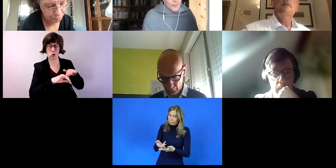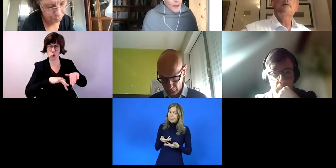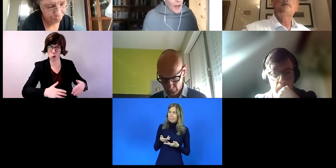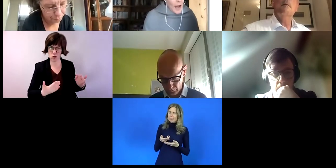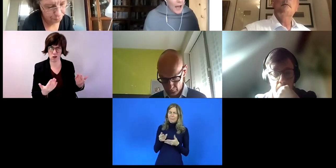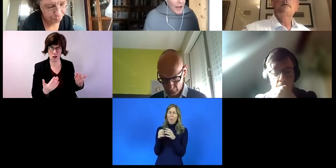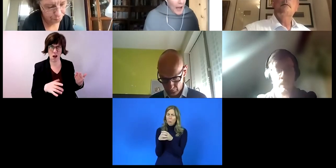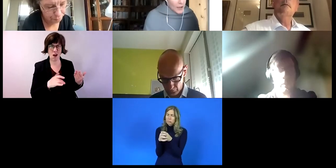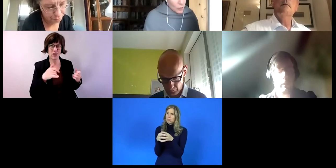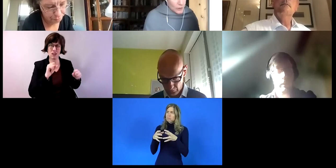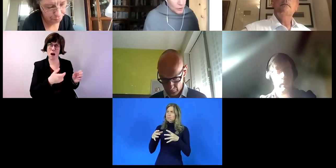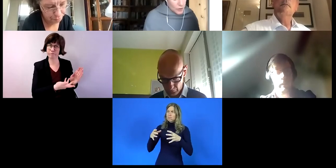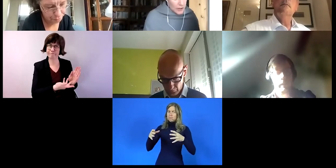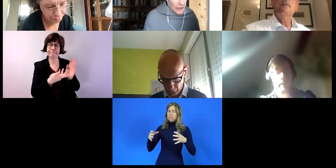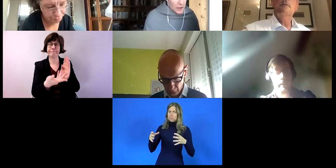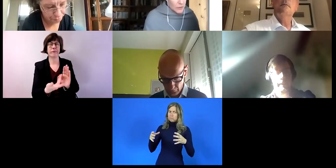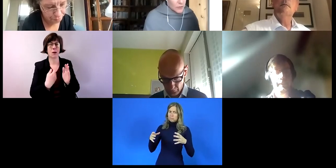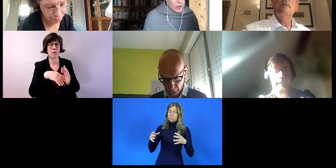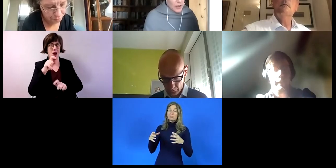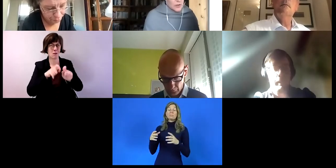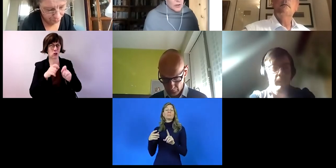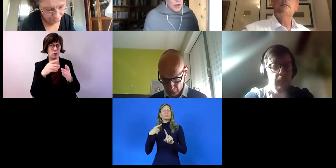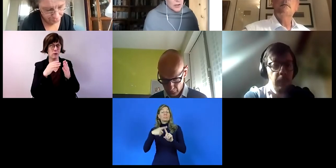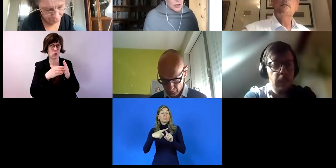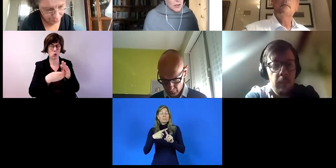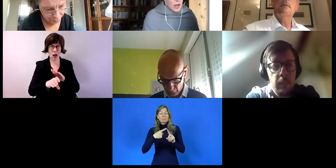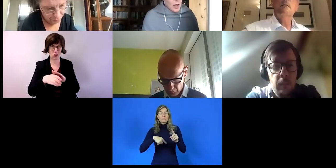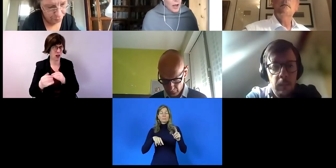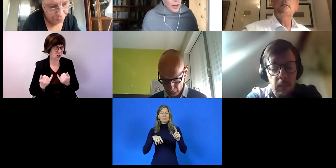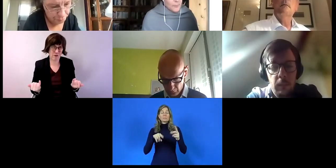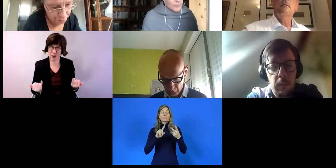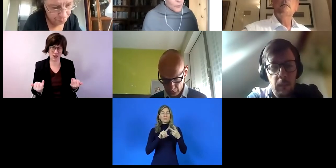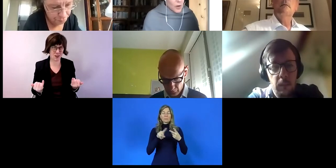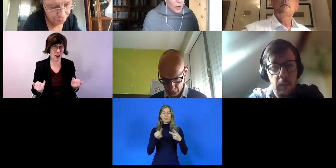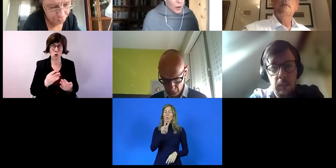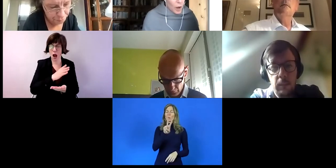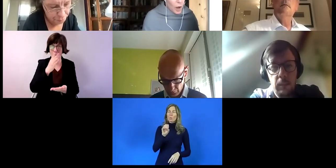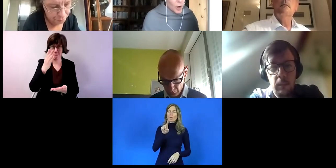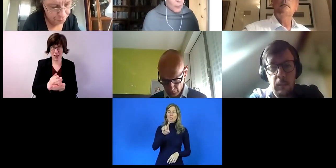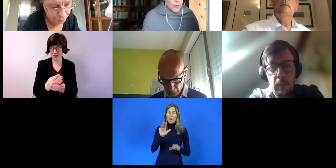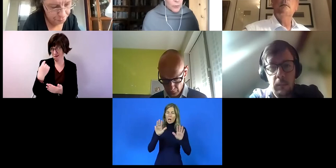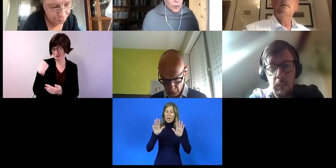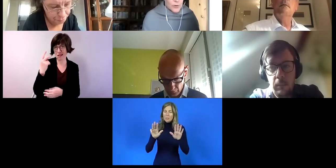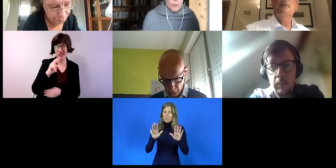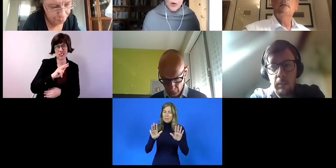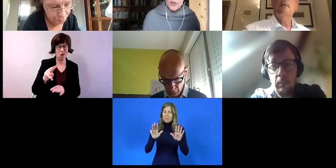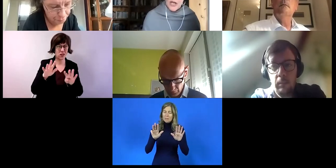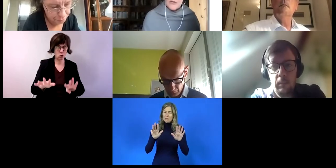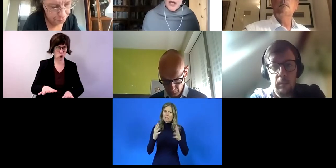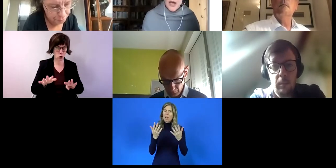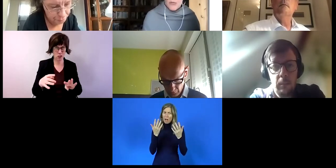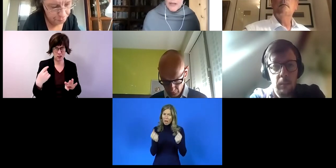sie dazu bringen kann, mehr Menschen mit Behinderungen einzustellen. Und am Ende 2019, also vor kurzem gerade,